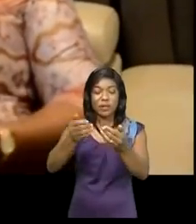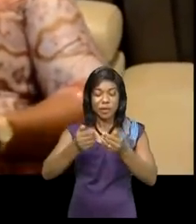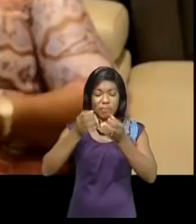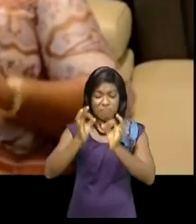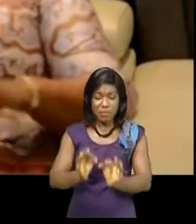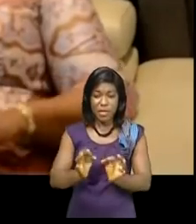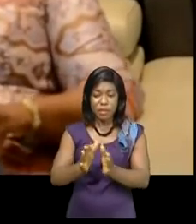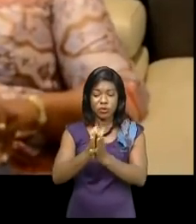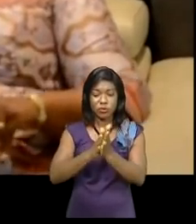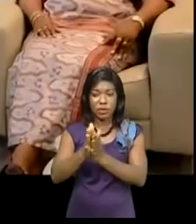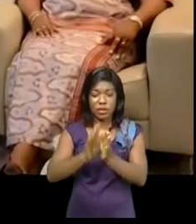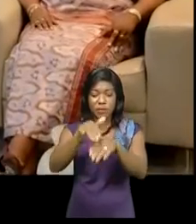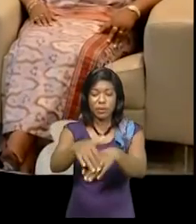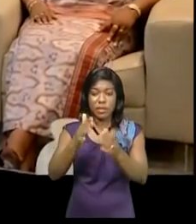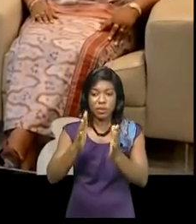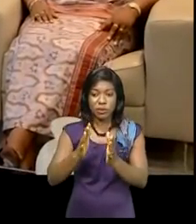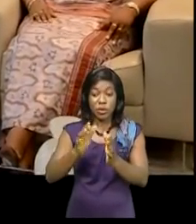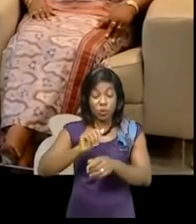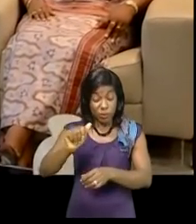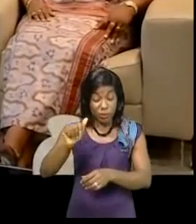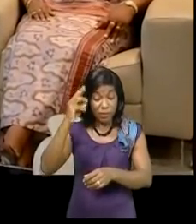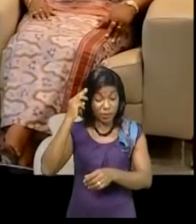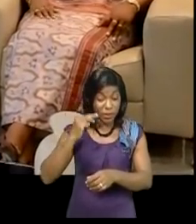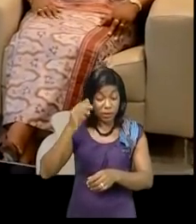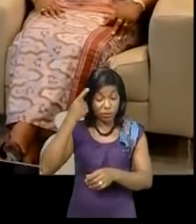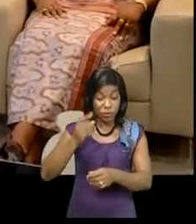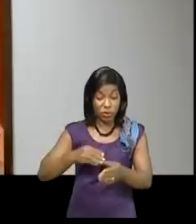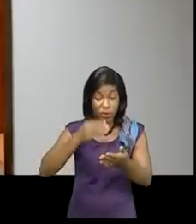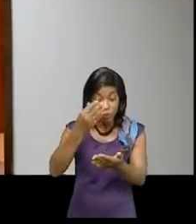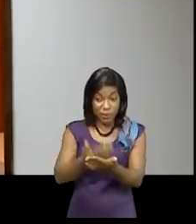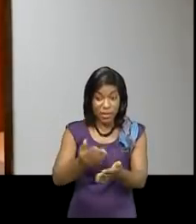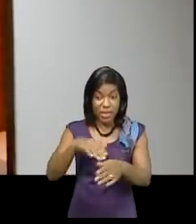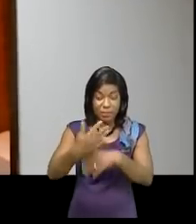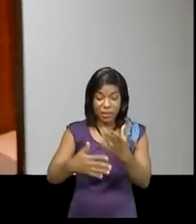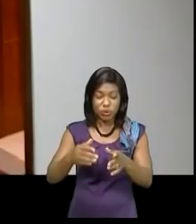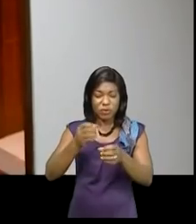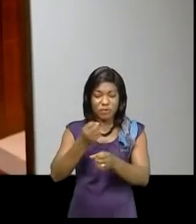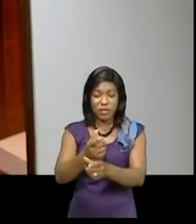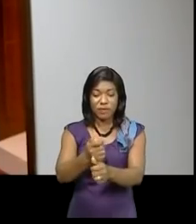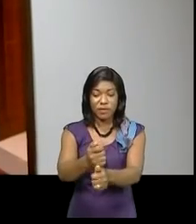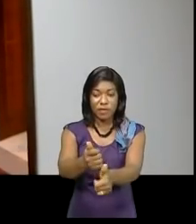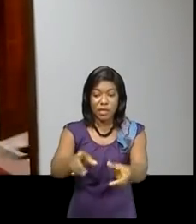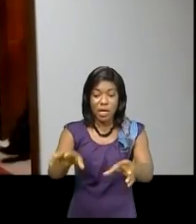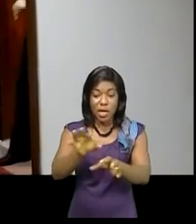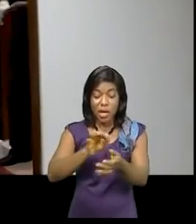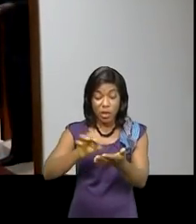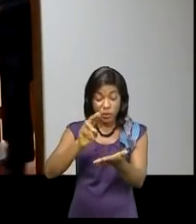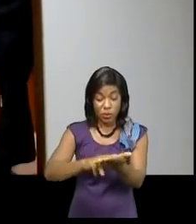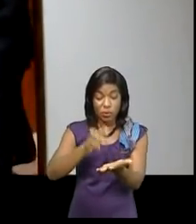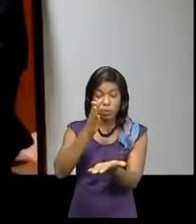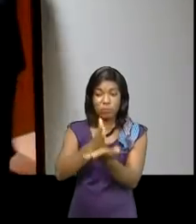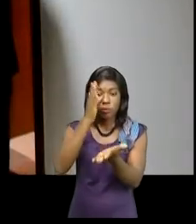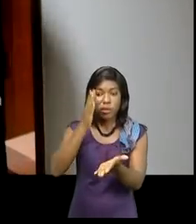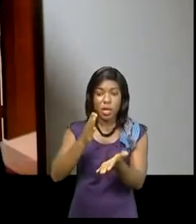aussi solliciter l'implication de Rose Moutombo pour une mise en application rapide de certains accords en suspens qui